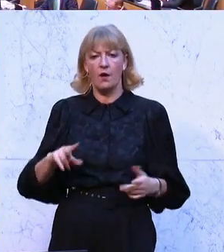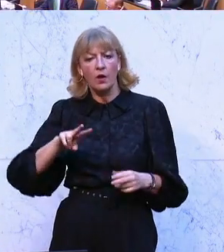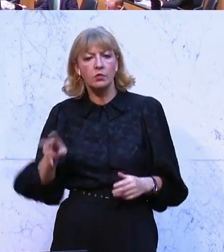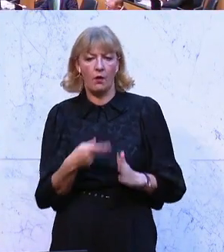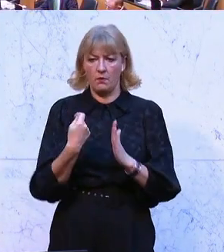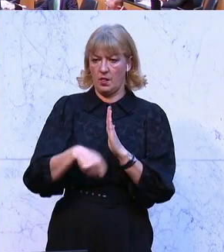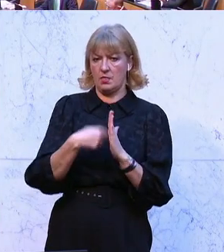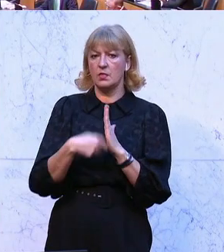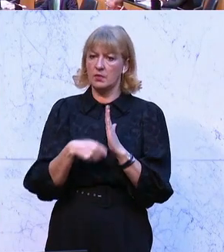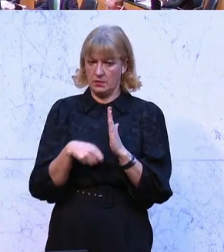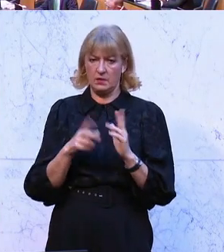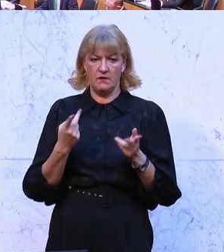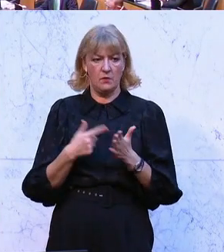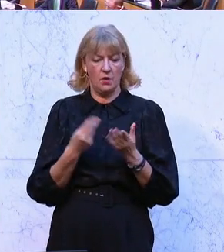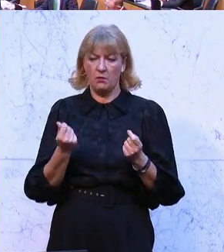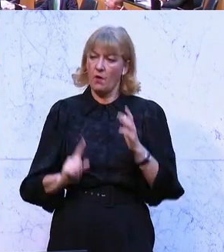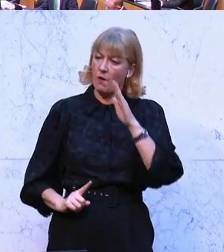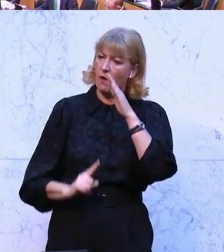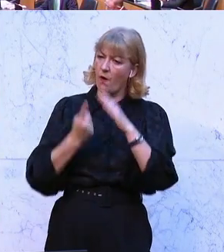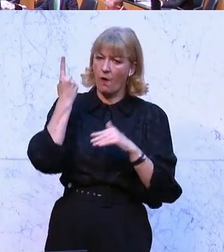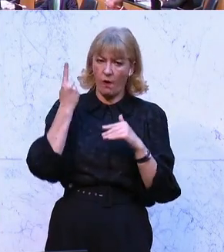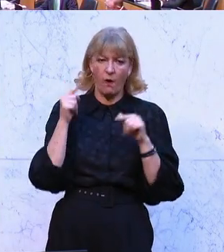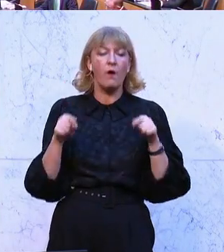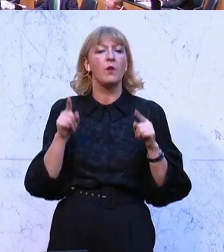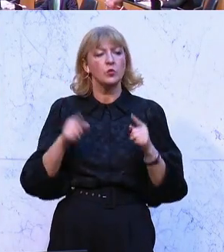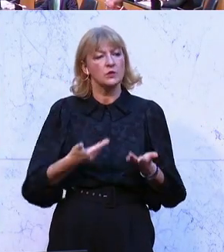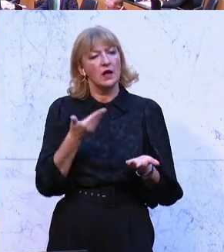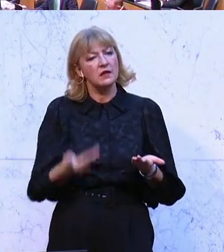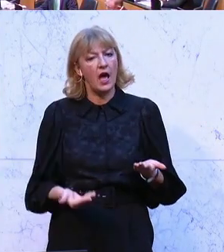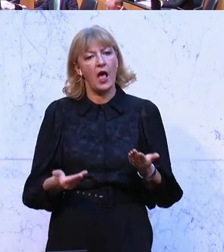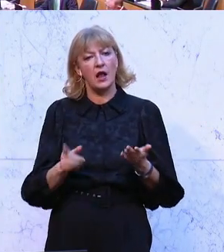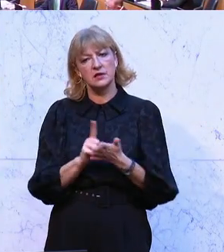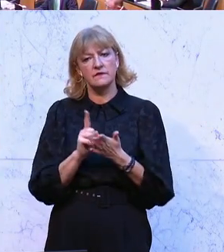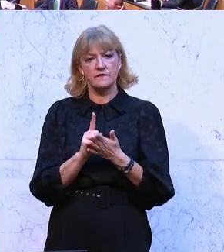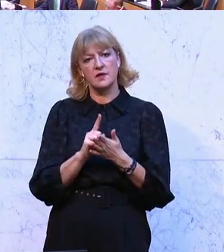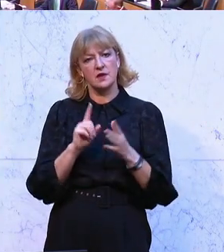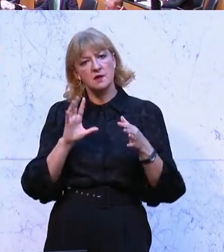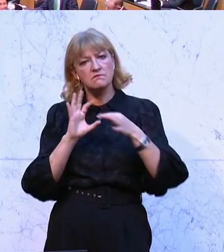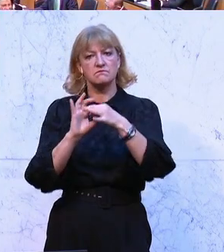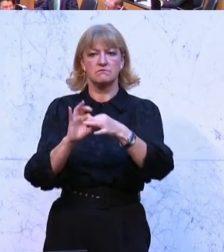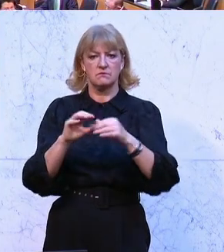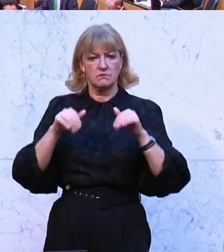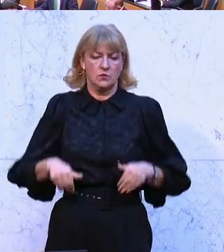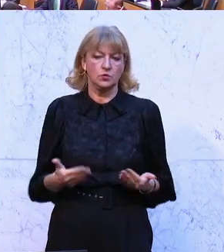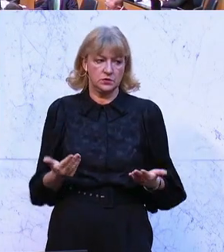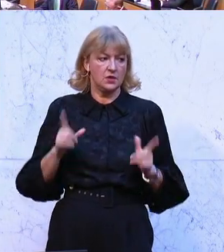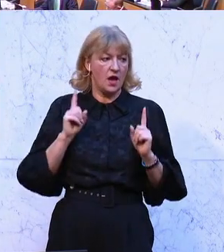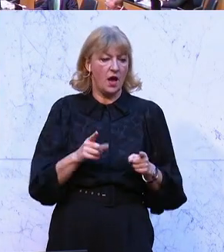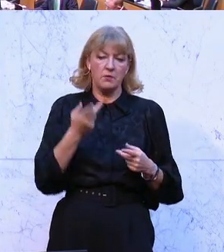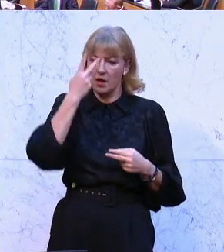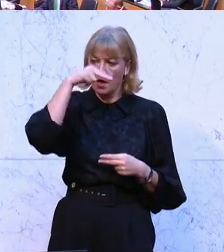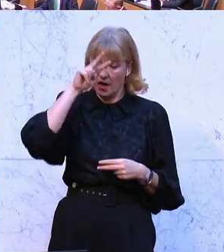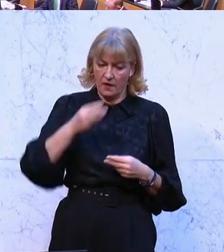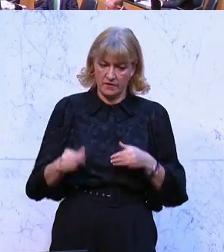Im Grunde geht es um die Berücksichtigung von sonstigen Zeiten während des Berufslebens, also